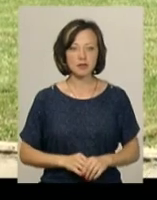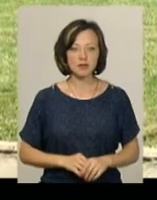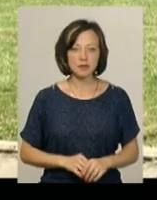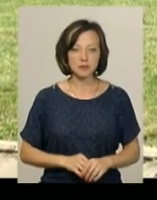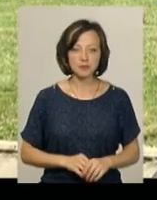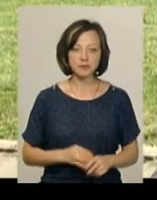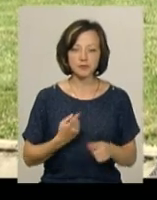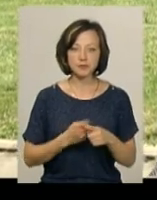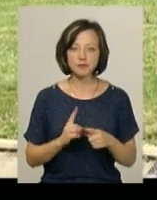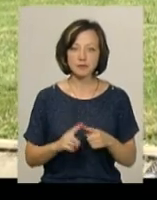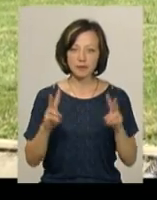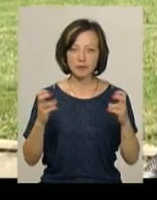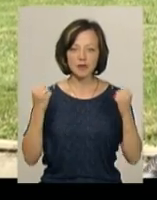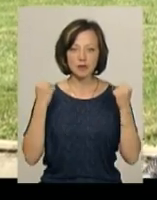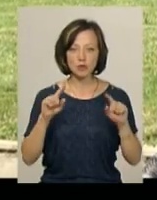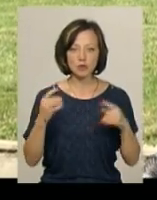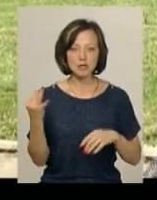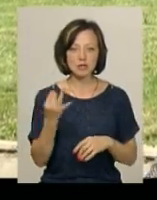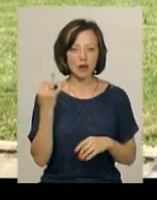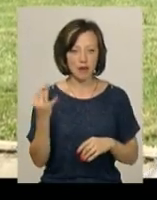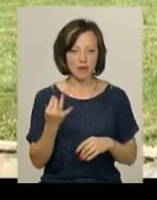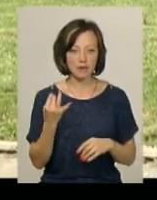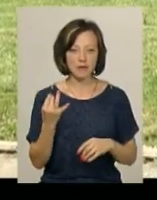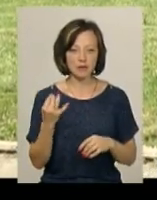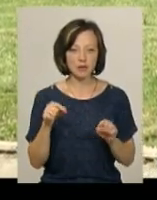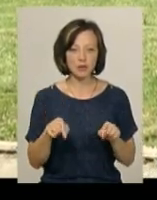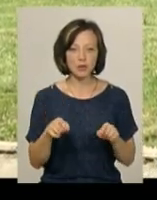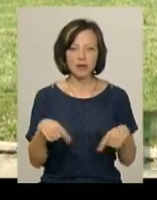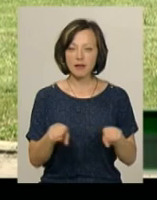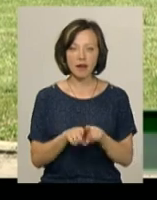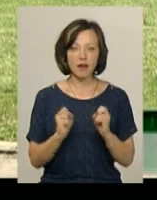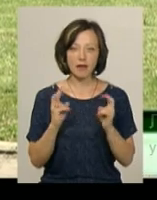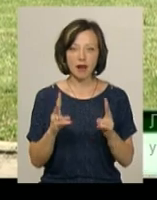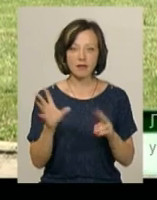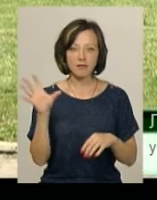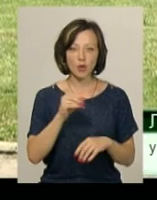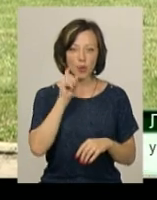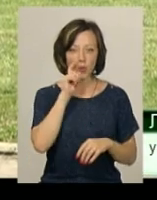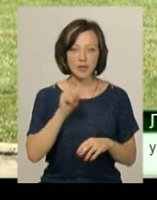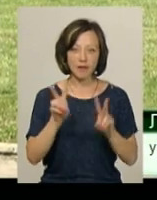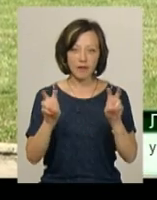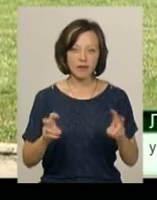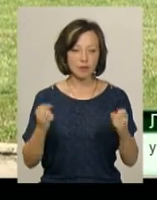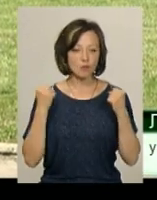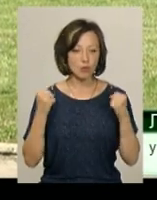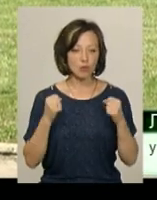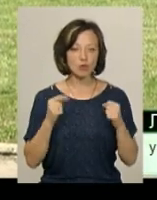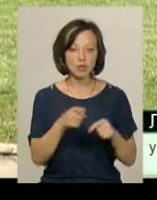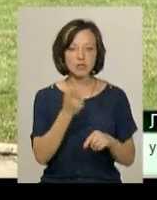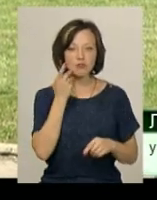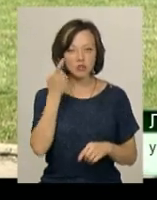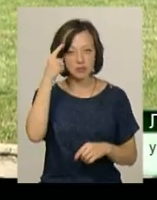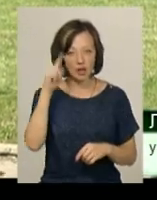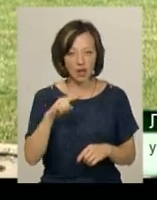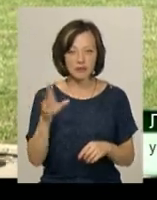Цей спорт тут дуже цікавий. Тут не так, як всі українські види спорту, що ти завжди